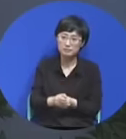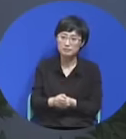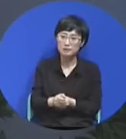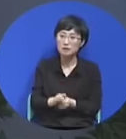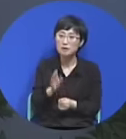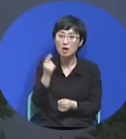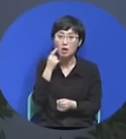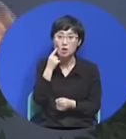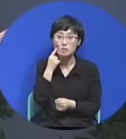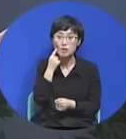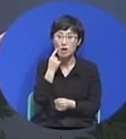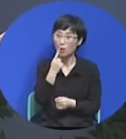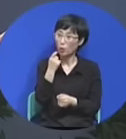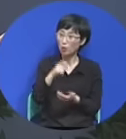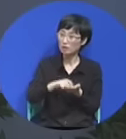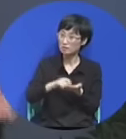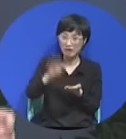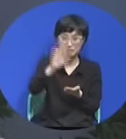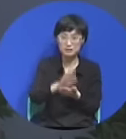거짓말이 아닌 진심이잖아요 이 번역